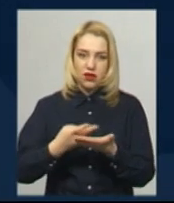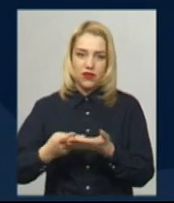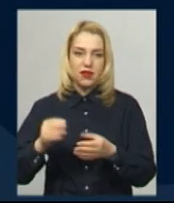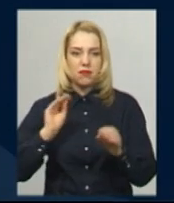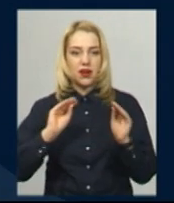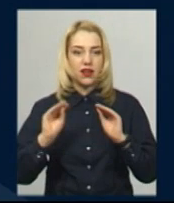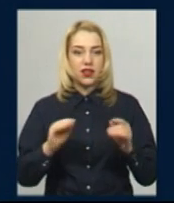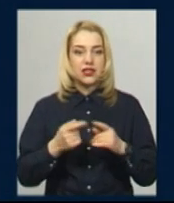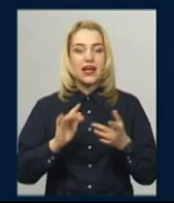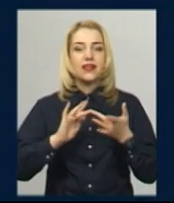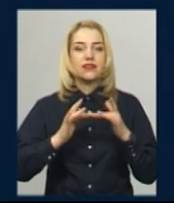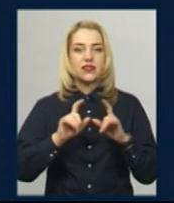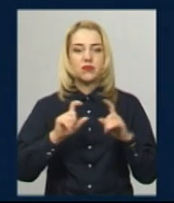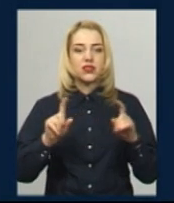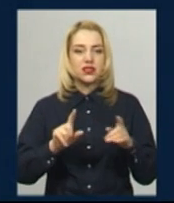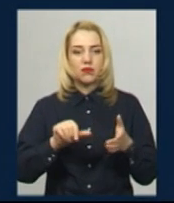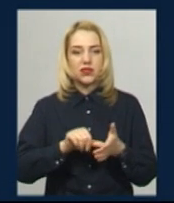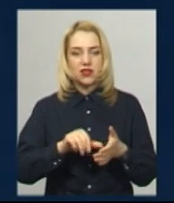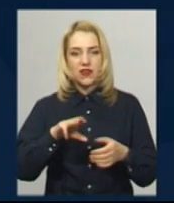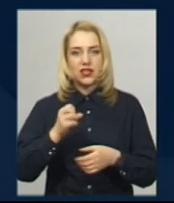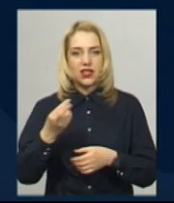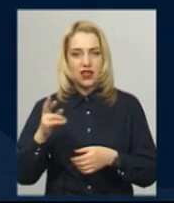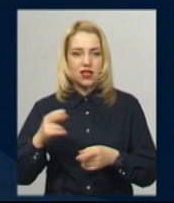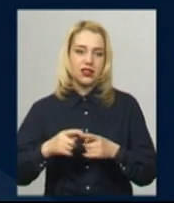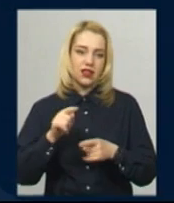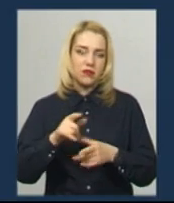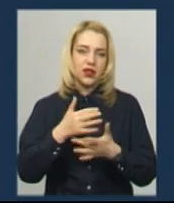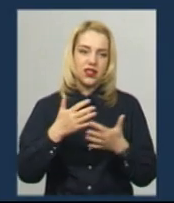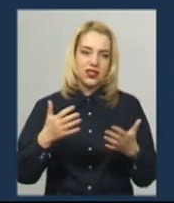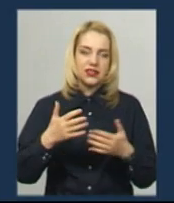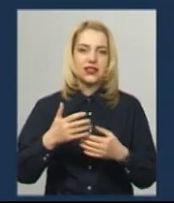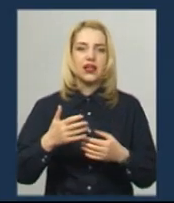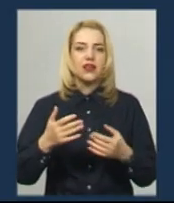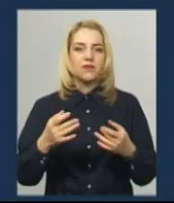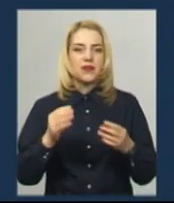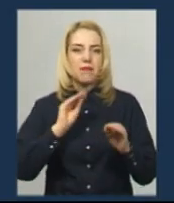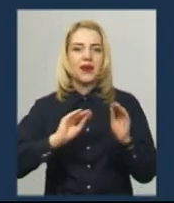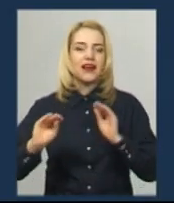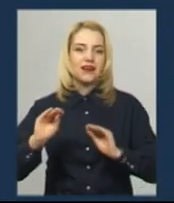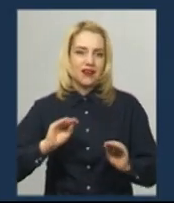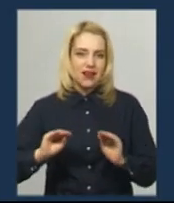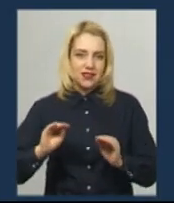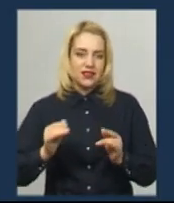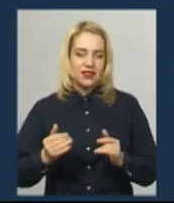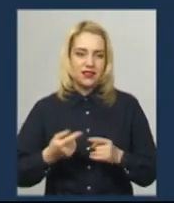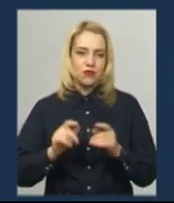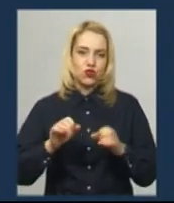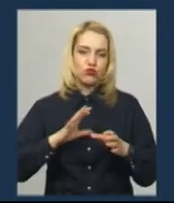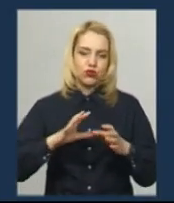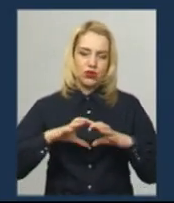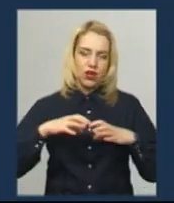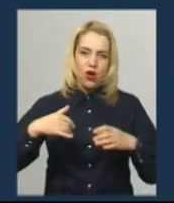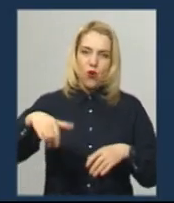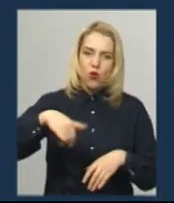Інтернет-магазин, який представляє Тетяна, пропонує різні великодні прикраси. можливо можуть бути оздоблені кошики,